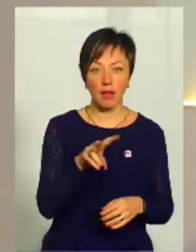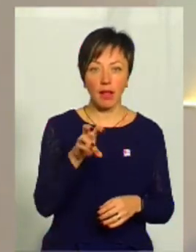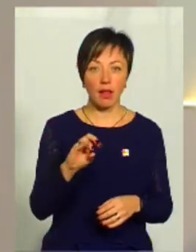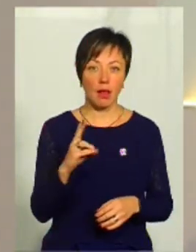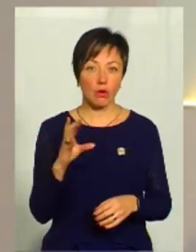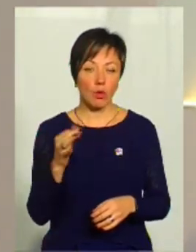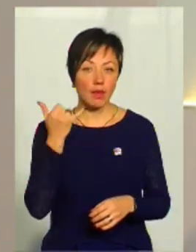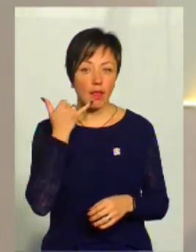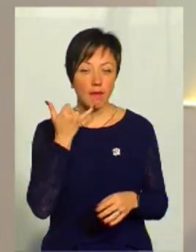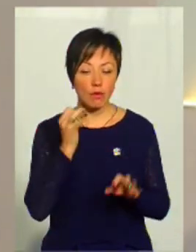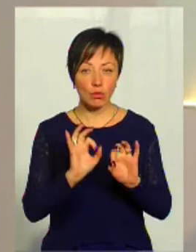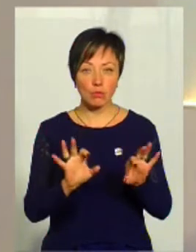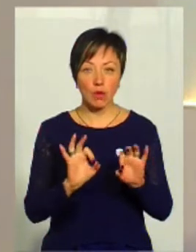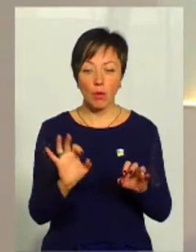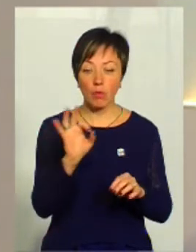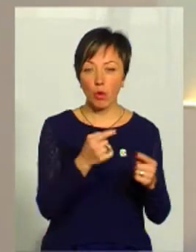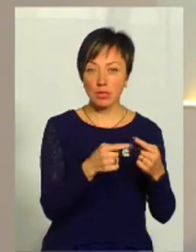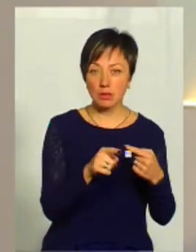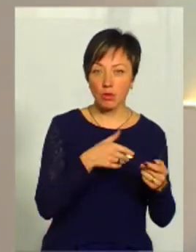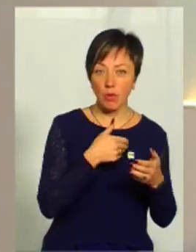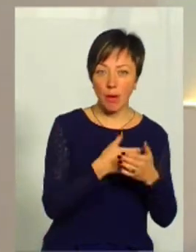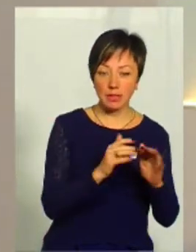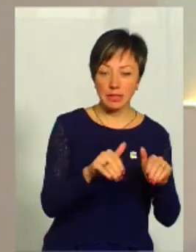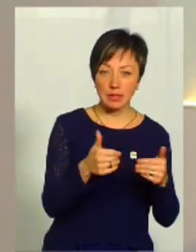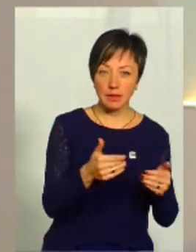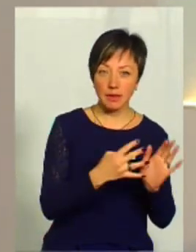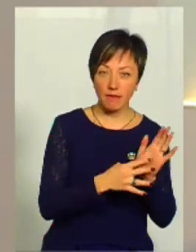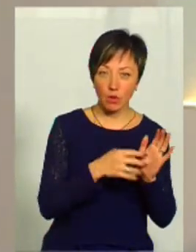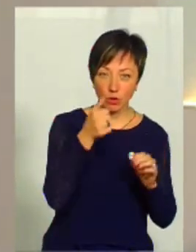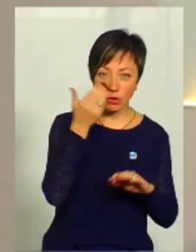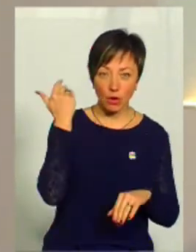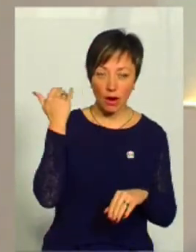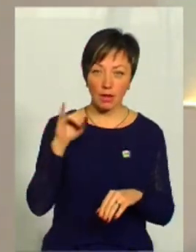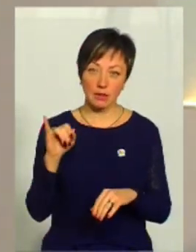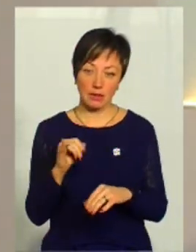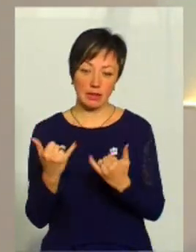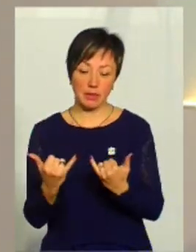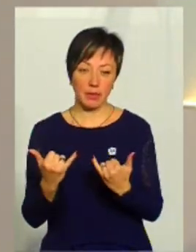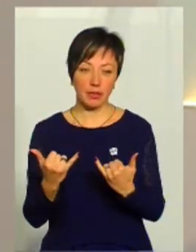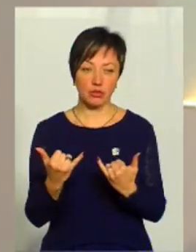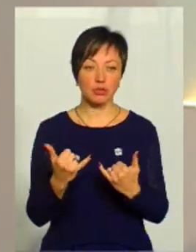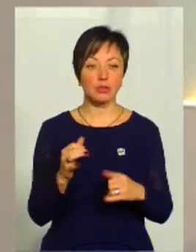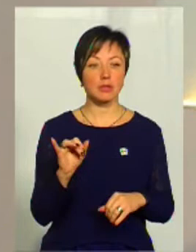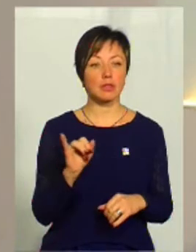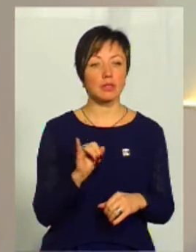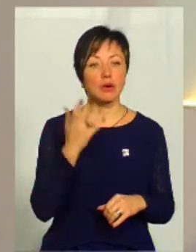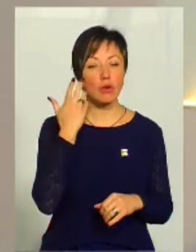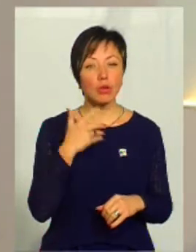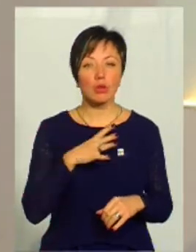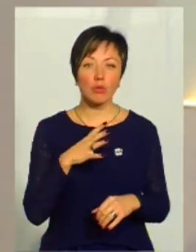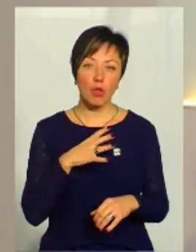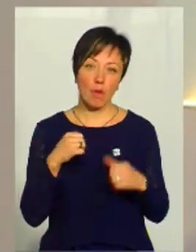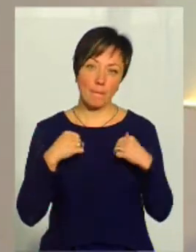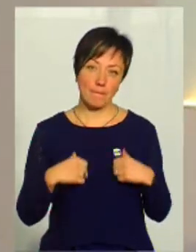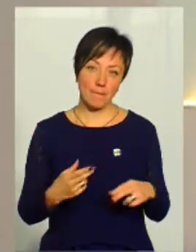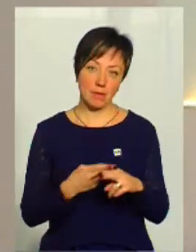телефоном розповів про різницю громадських ініціатив у 90-х і теперішніх, і коли було